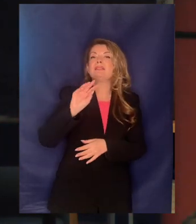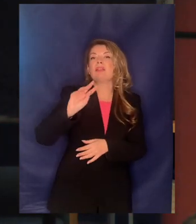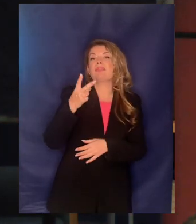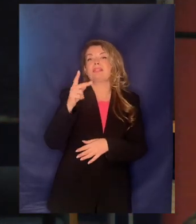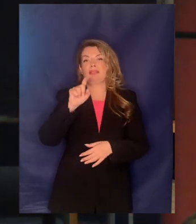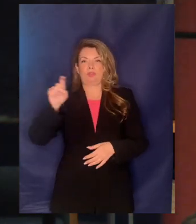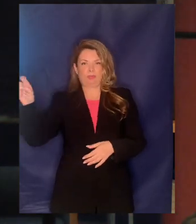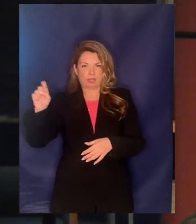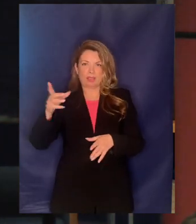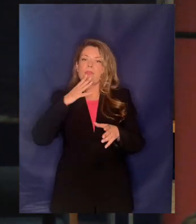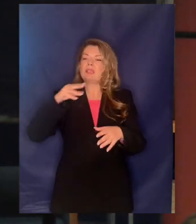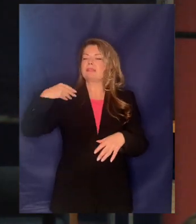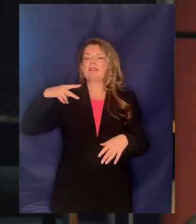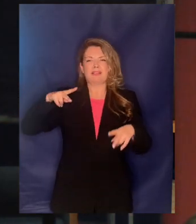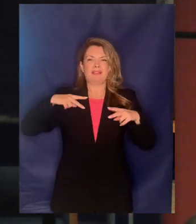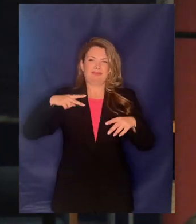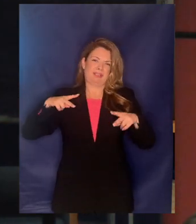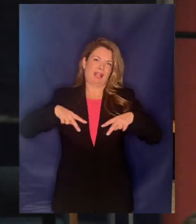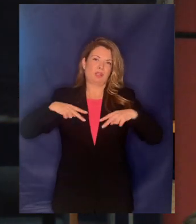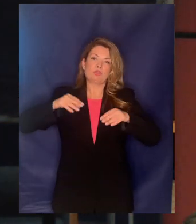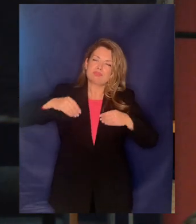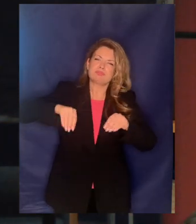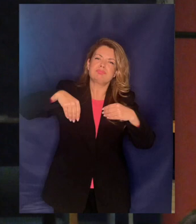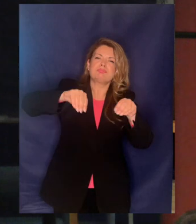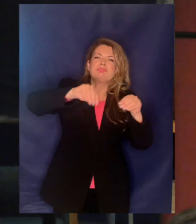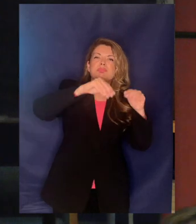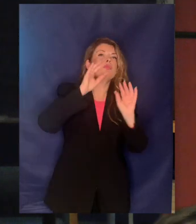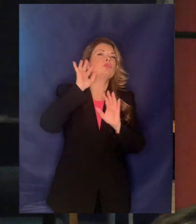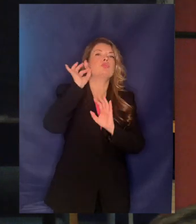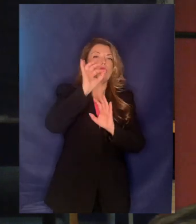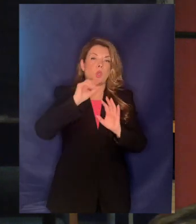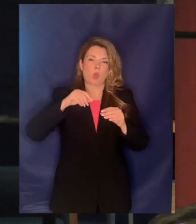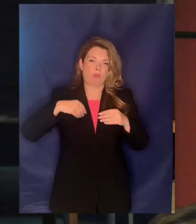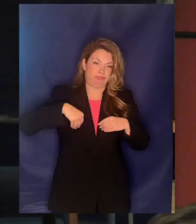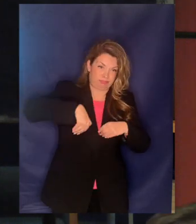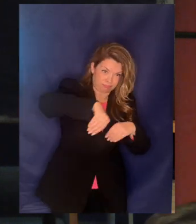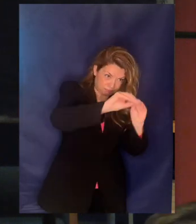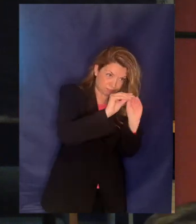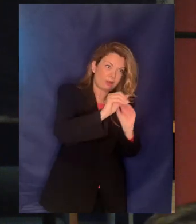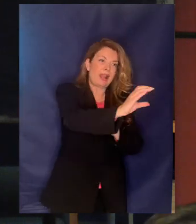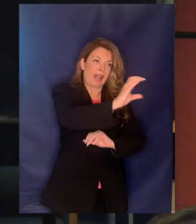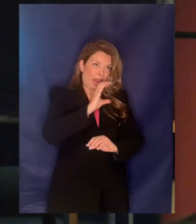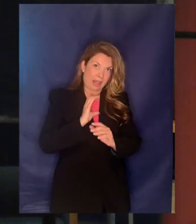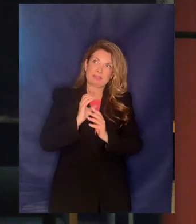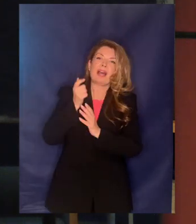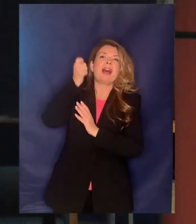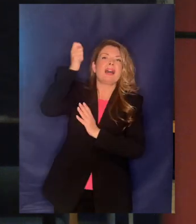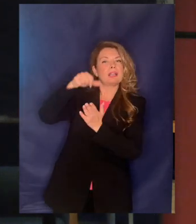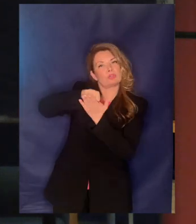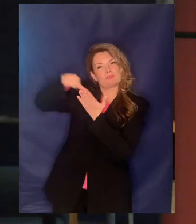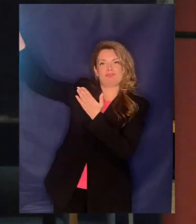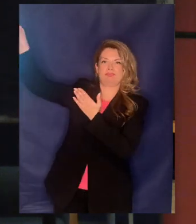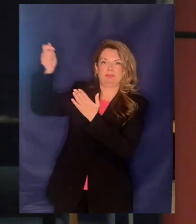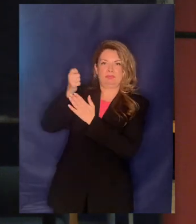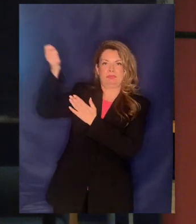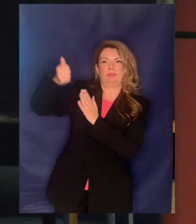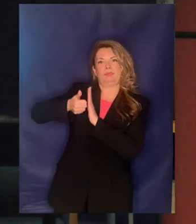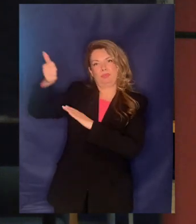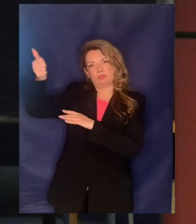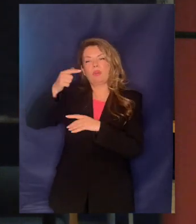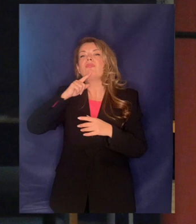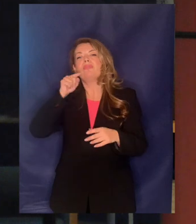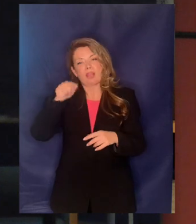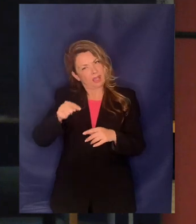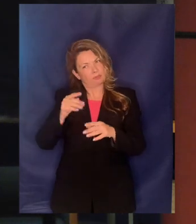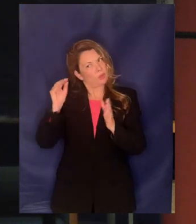αποκρατικοποιήσεις άπασες οι οποίες θα πήγαιναν για την αποπληρωμή του δημόσιου χρέους της χώρας μας είναι πολύ σημαντικό και το έχουμε βάλει και στις